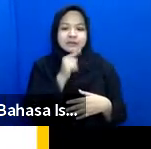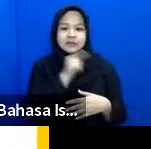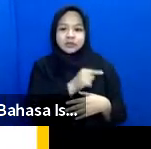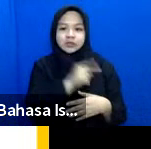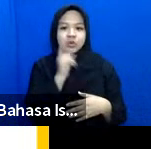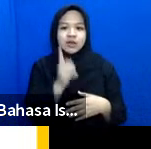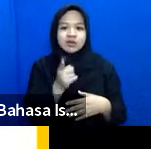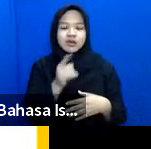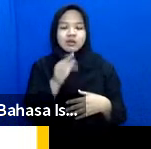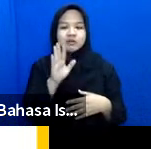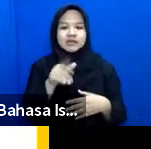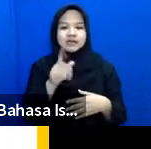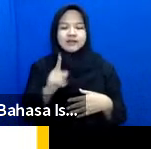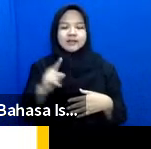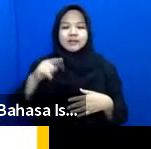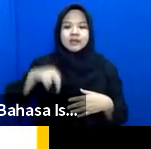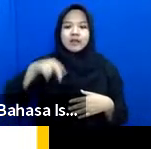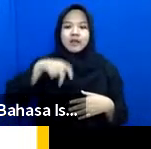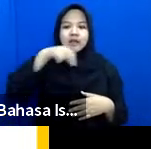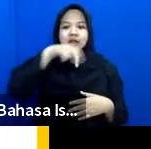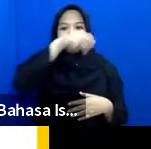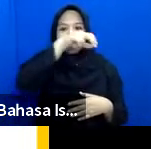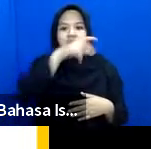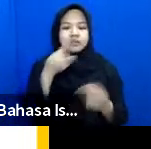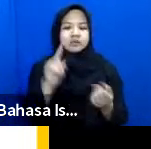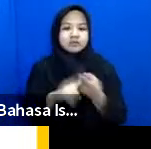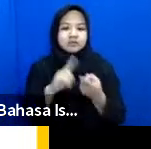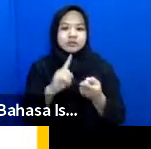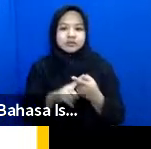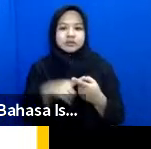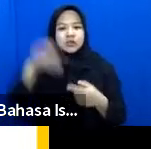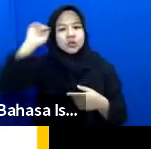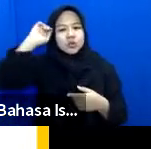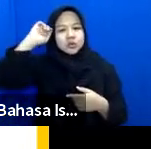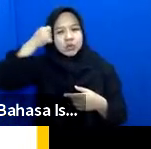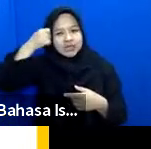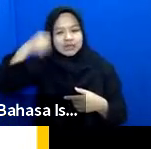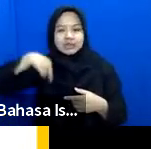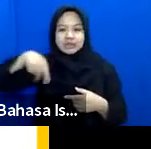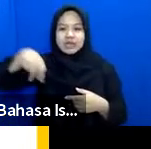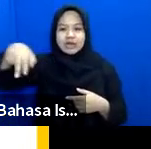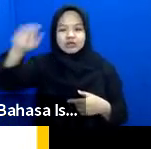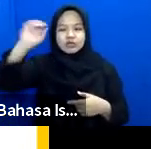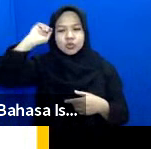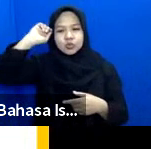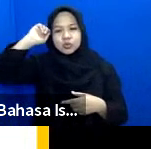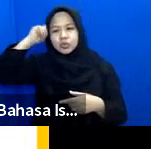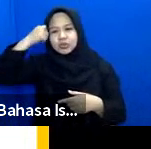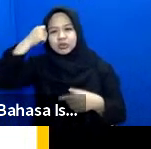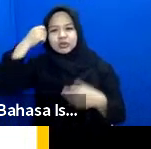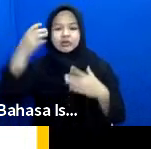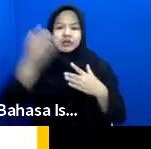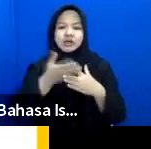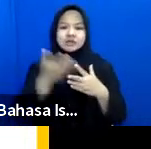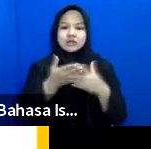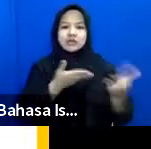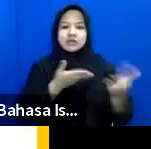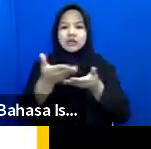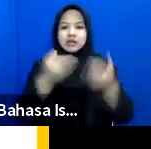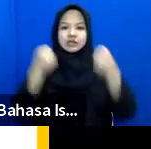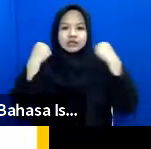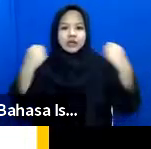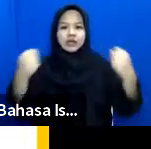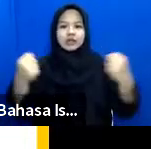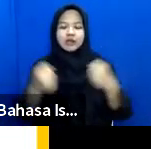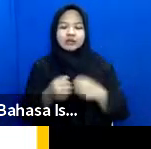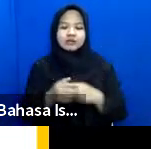masih ada tangga sehingga teman-teman yang kesulitan berjalan itu sulit untuk mengakses layanan kesehatan